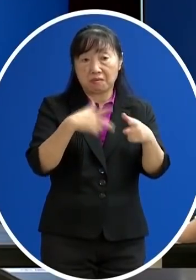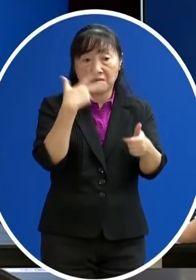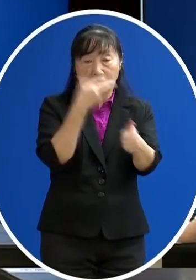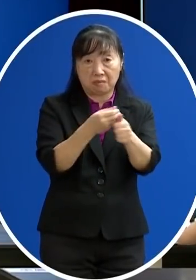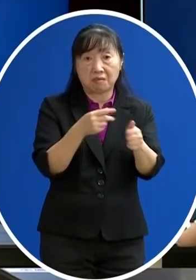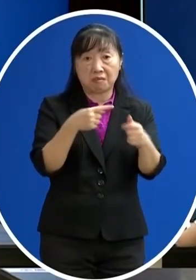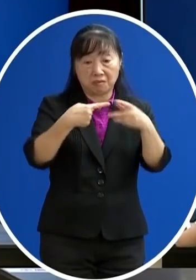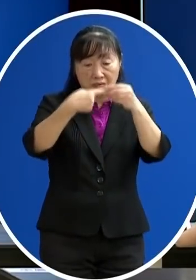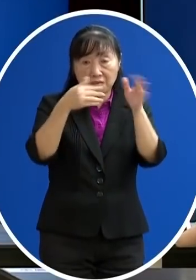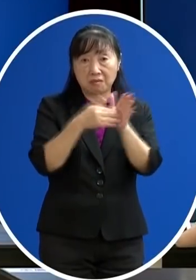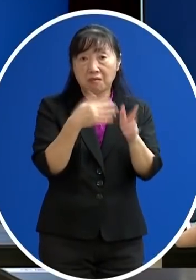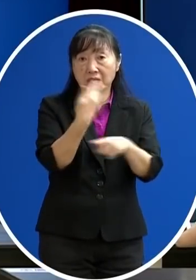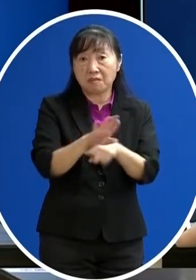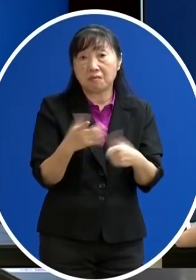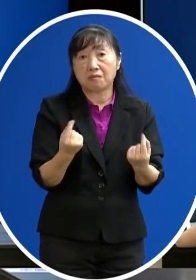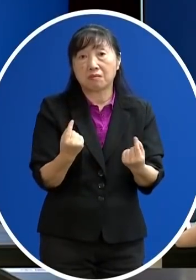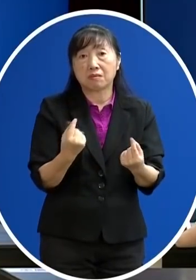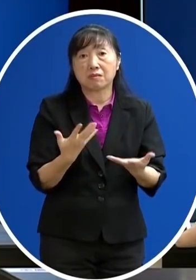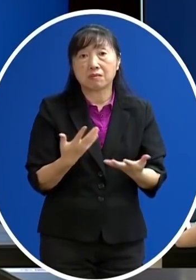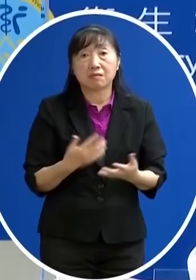死亡的案件是那個